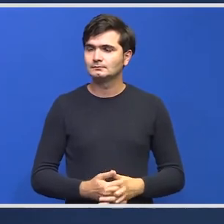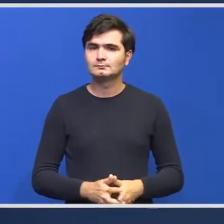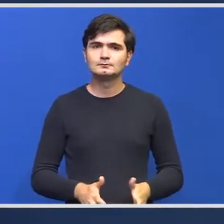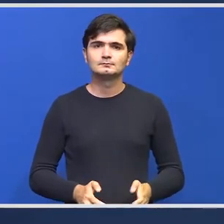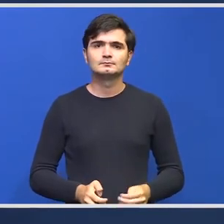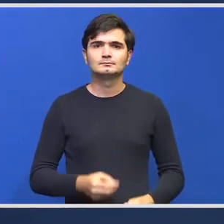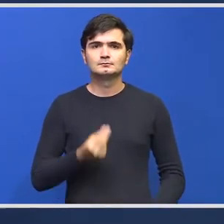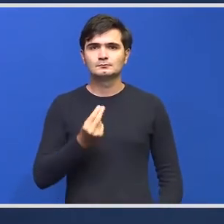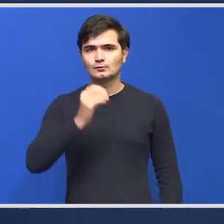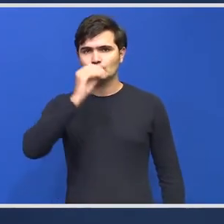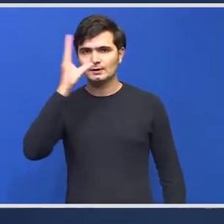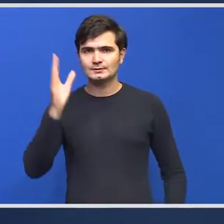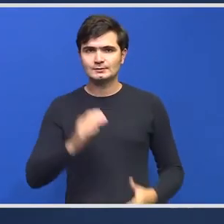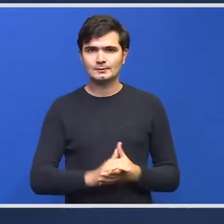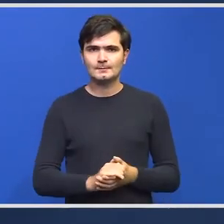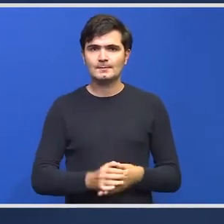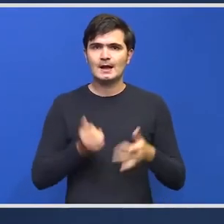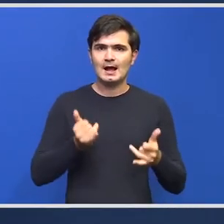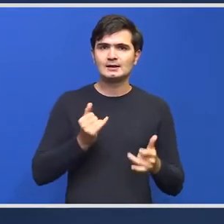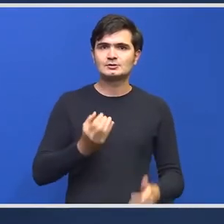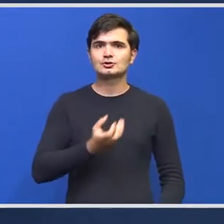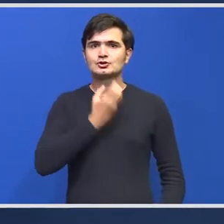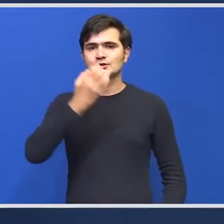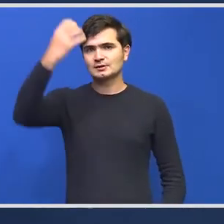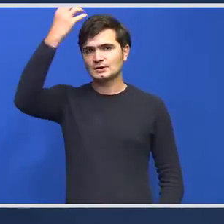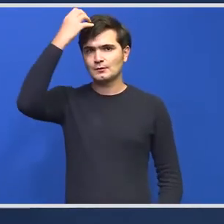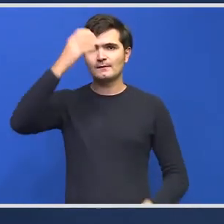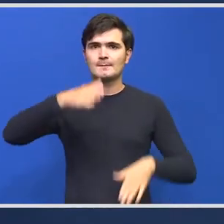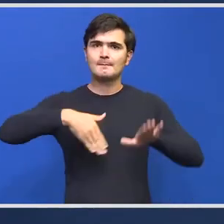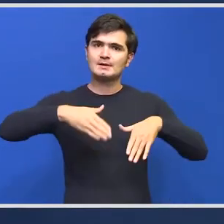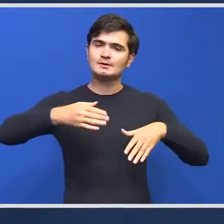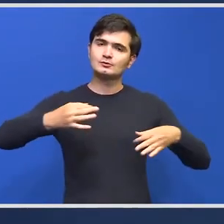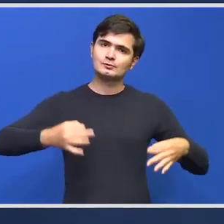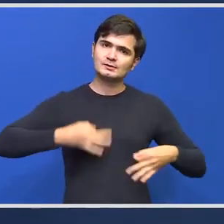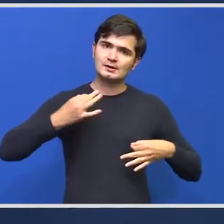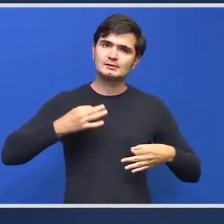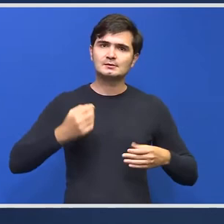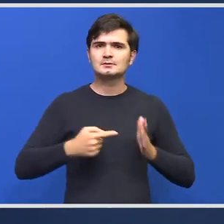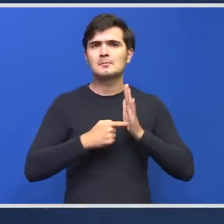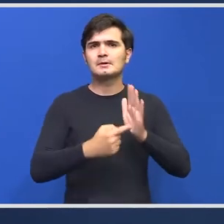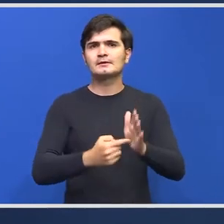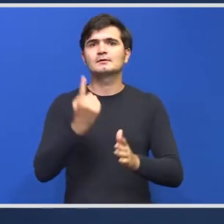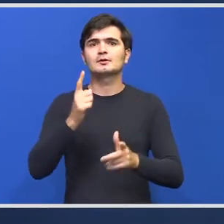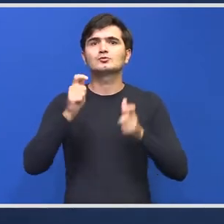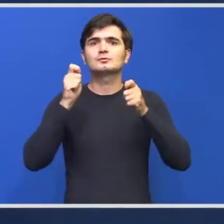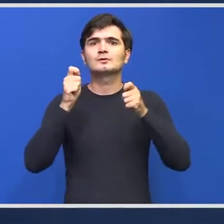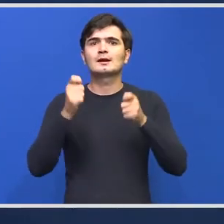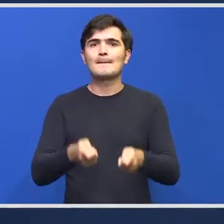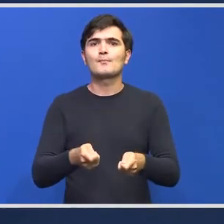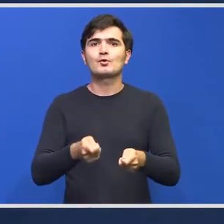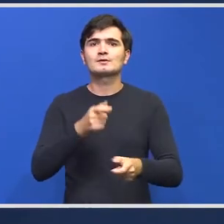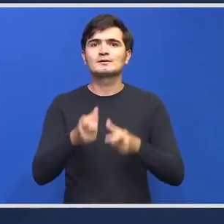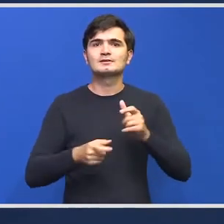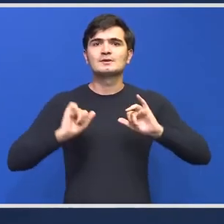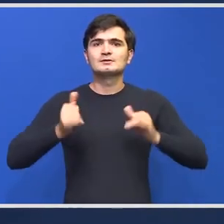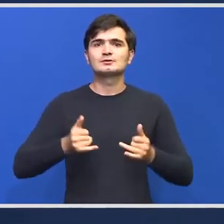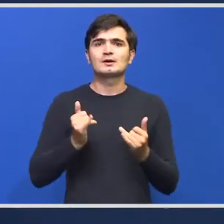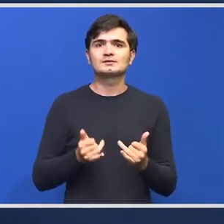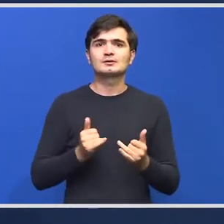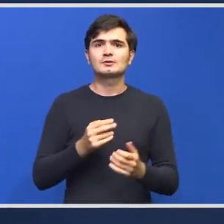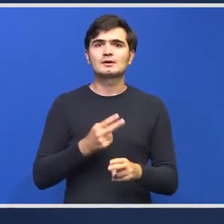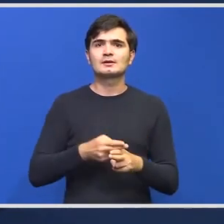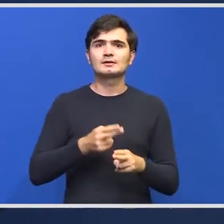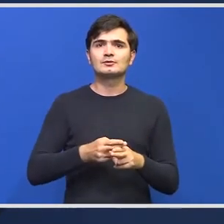Bună ziua În ședința de guvern de astăzi Ministrul Sănătății a prezentat un raport privind situația actuală a îngrijirii